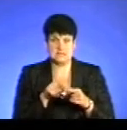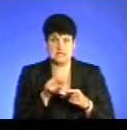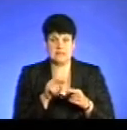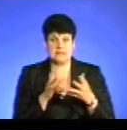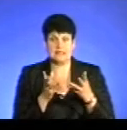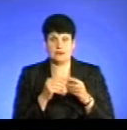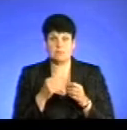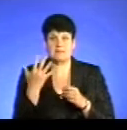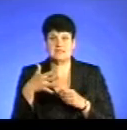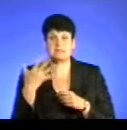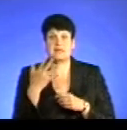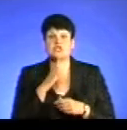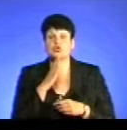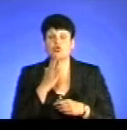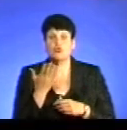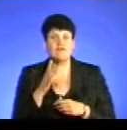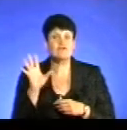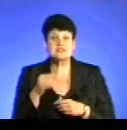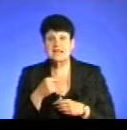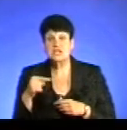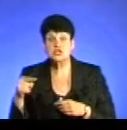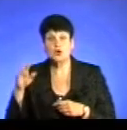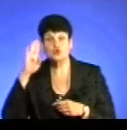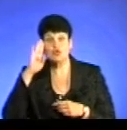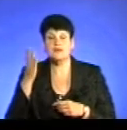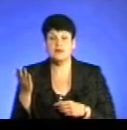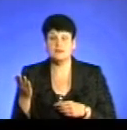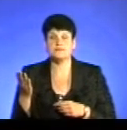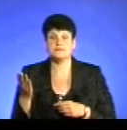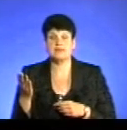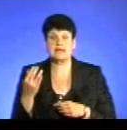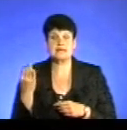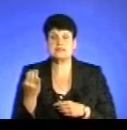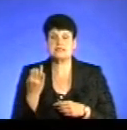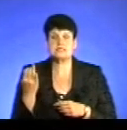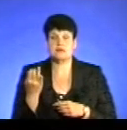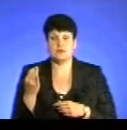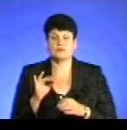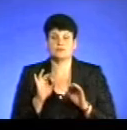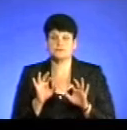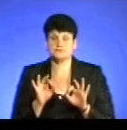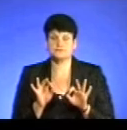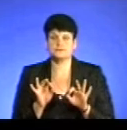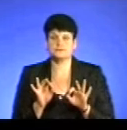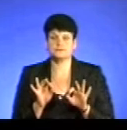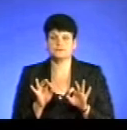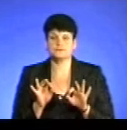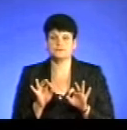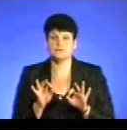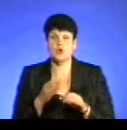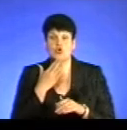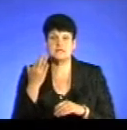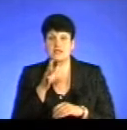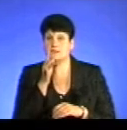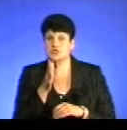55 жінок, все решта – це чоловіки. І цікава тенденція, значить, останнім